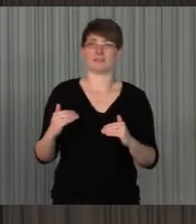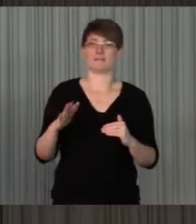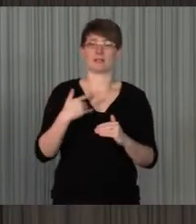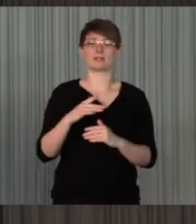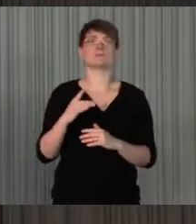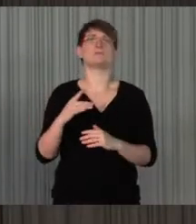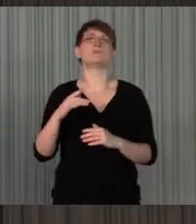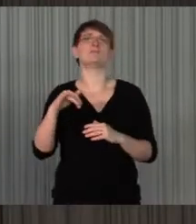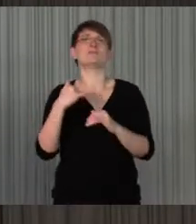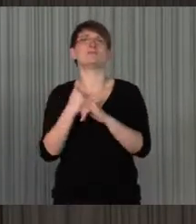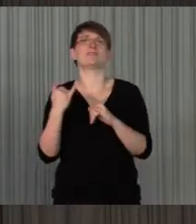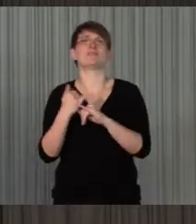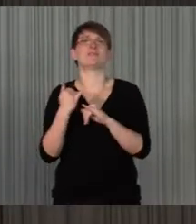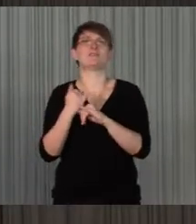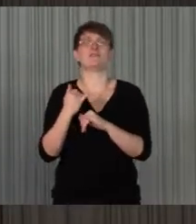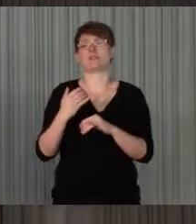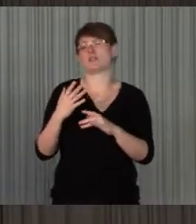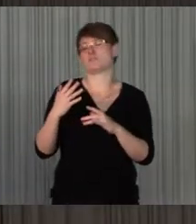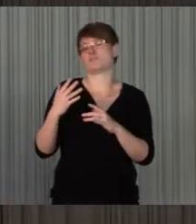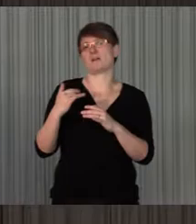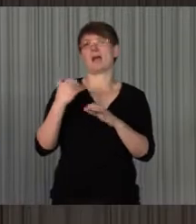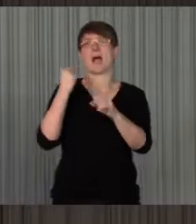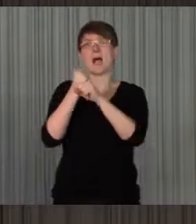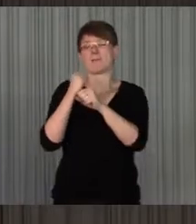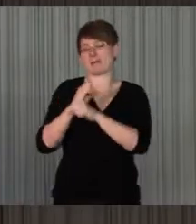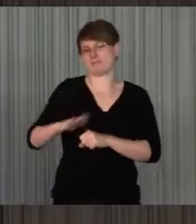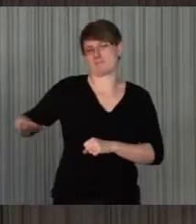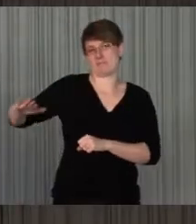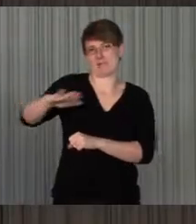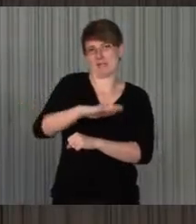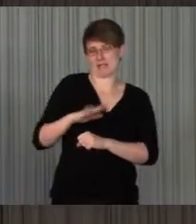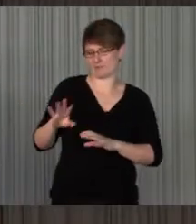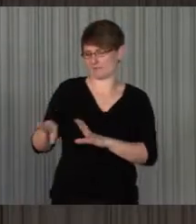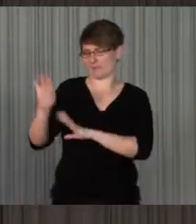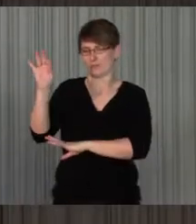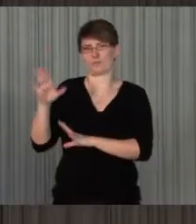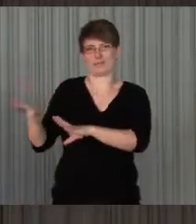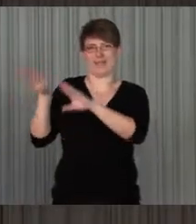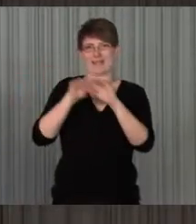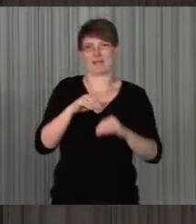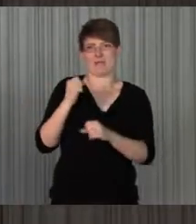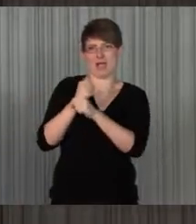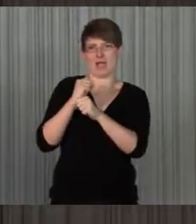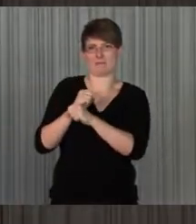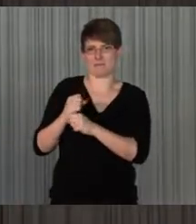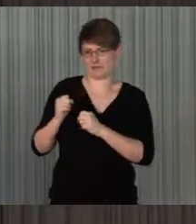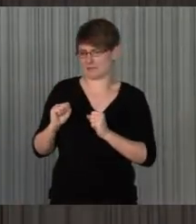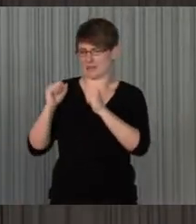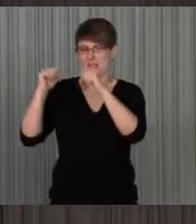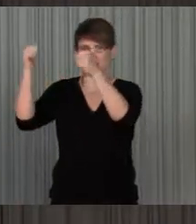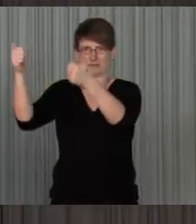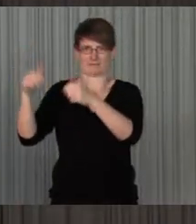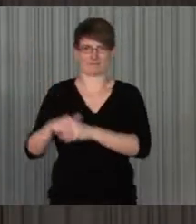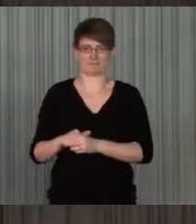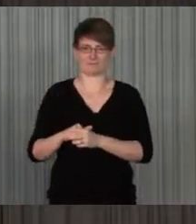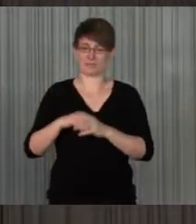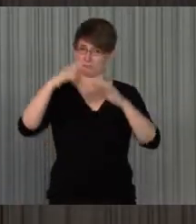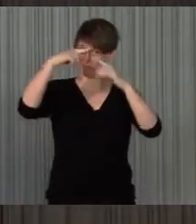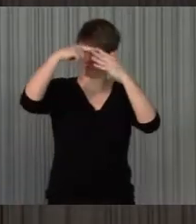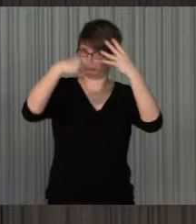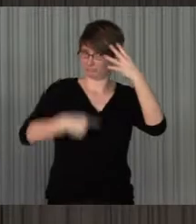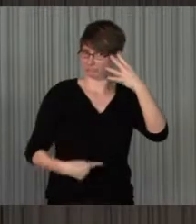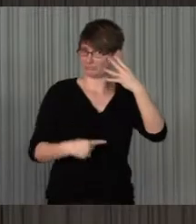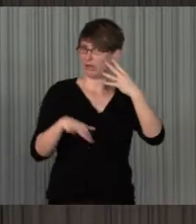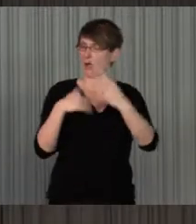Arbeitsplatzanpassung für Inklusion und soziale Teilhabe. Das und da ist auch schon ganz gut, sozusagen, welches Potenzial eben